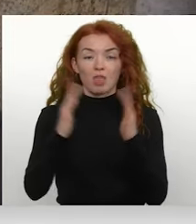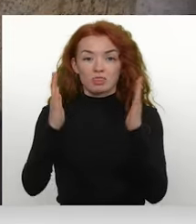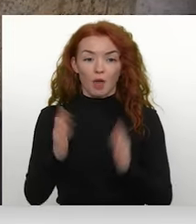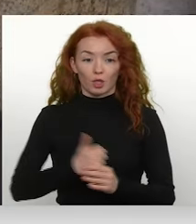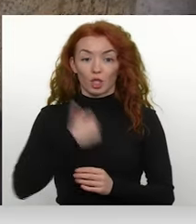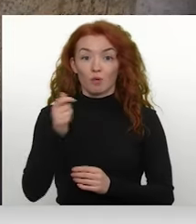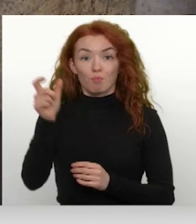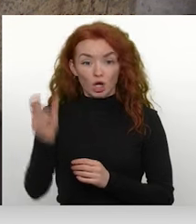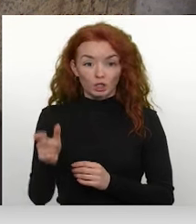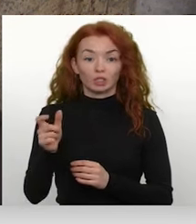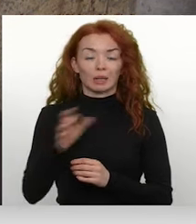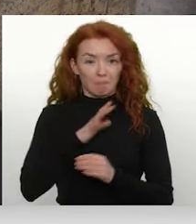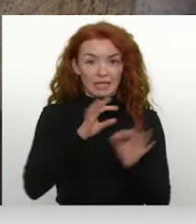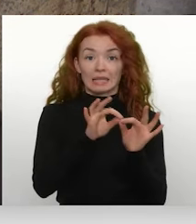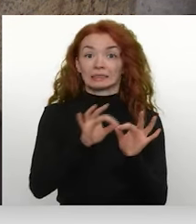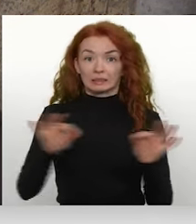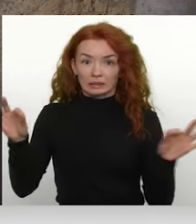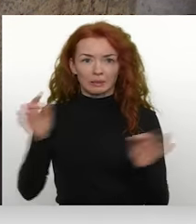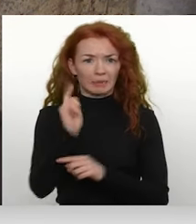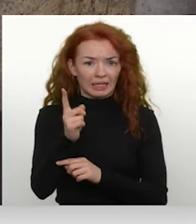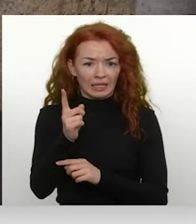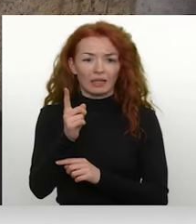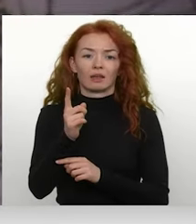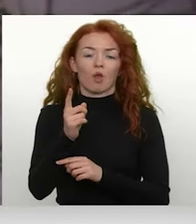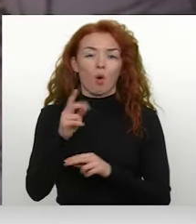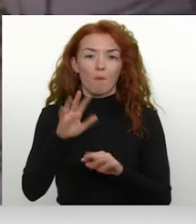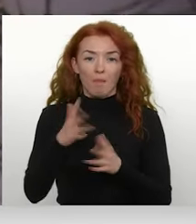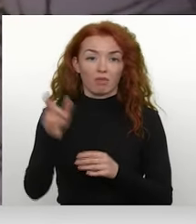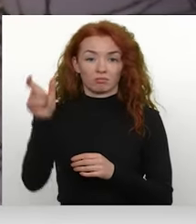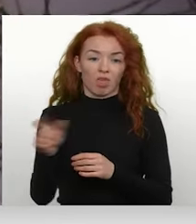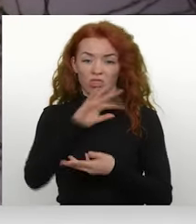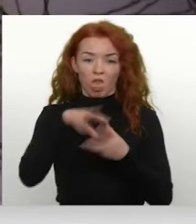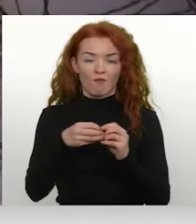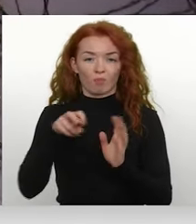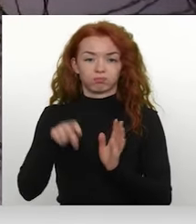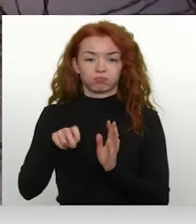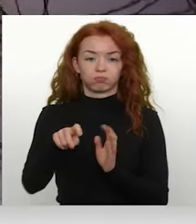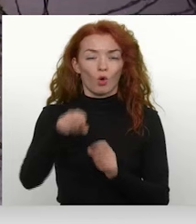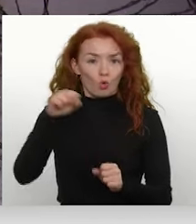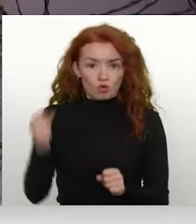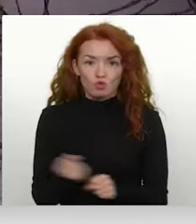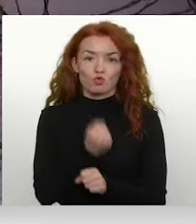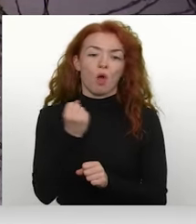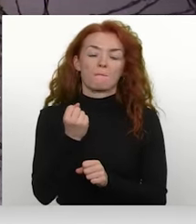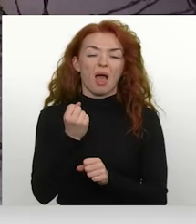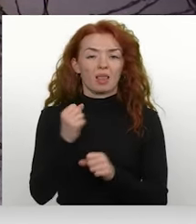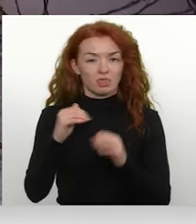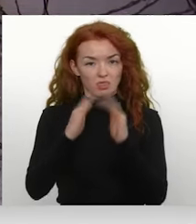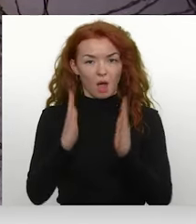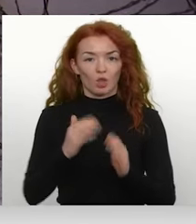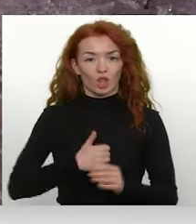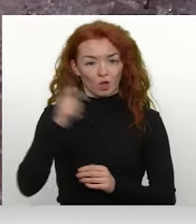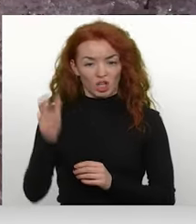mājas gana bija marķējis ar brīdinošām lentēm, ko bojā gājušais neievēroja. Tas tomēr neatbrīvo nam īpašnieku no